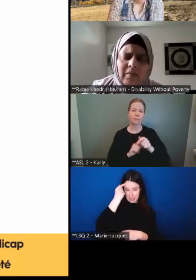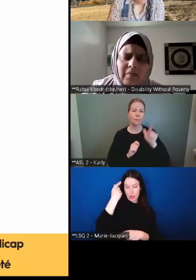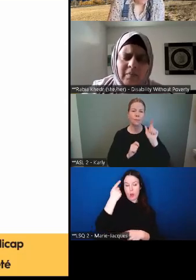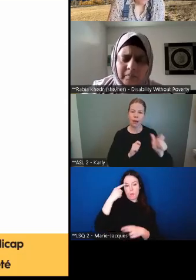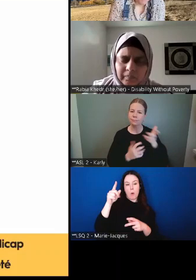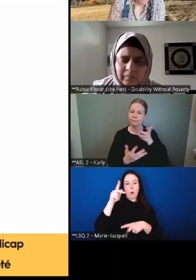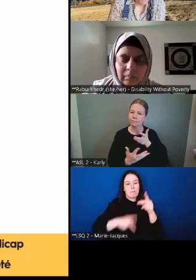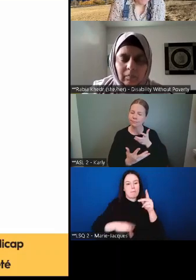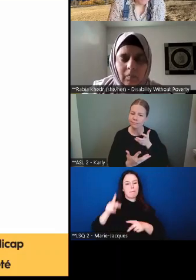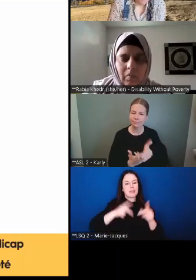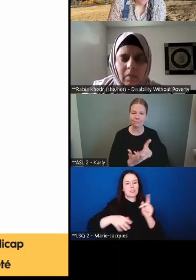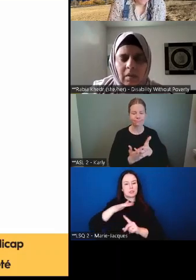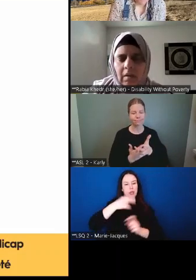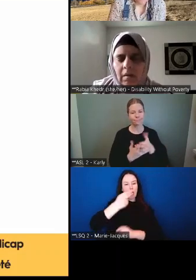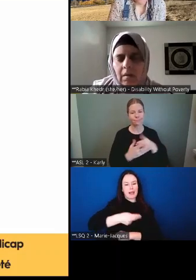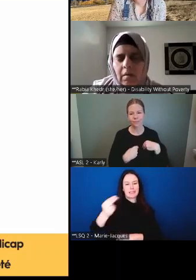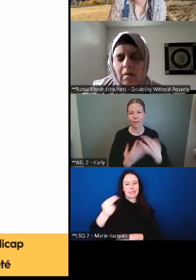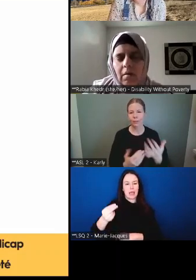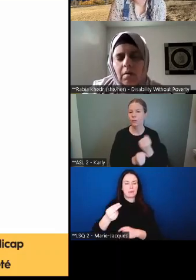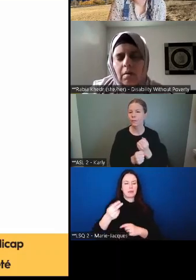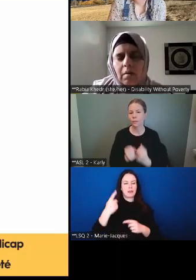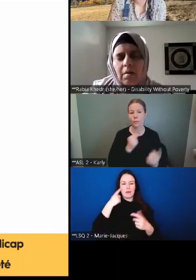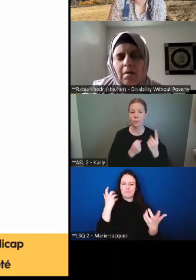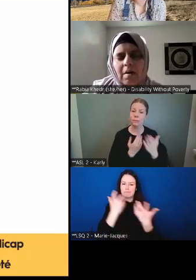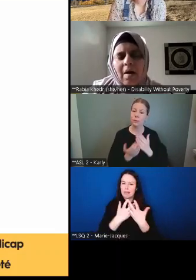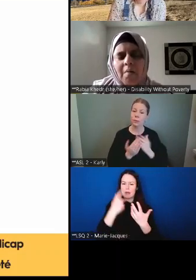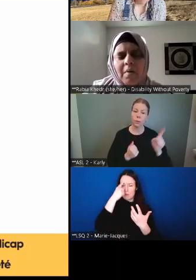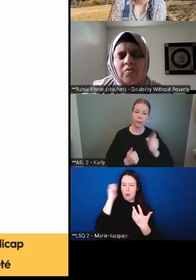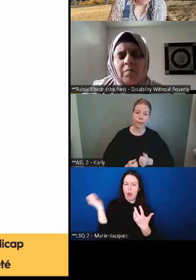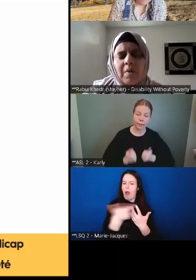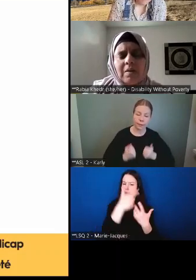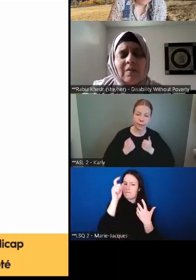importe où ils demeurent, avec qui ils vivent,